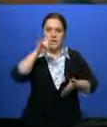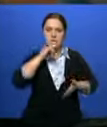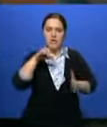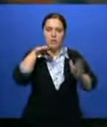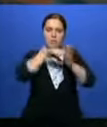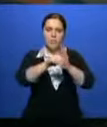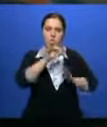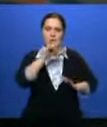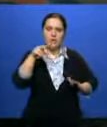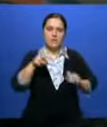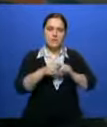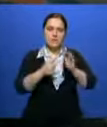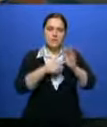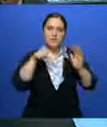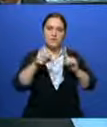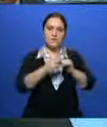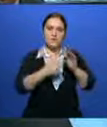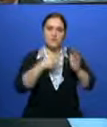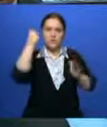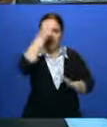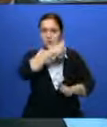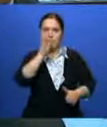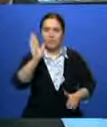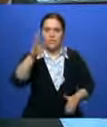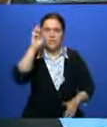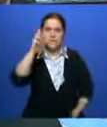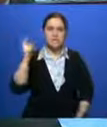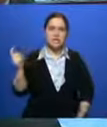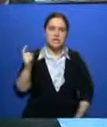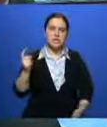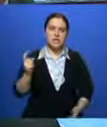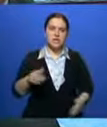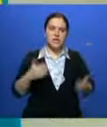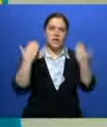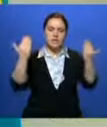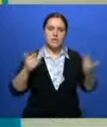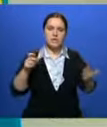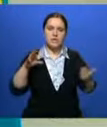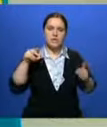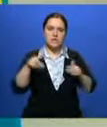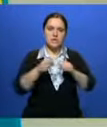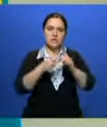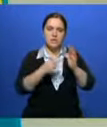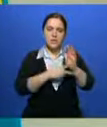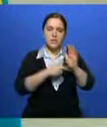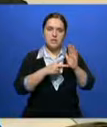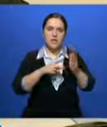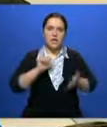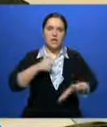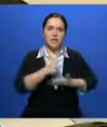безопасности ООН на 2017-2018 годы и в качестве страны-хозяйки выставки Экспо-2017.